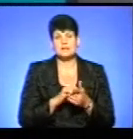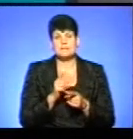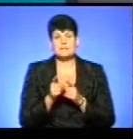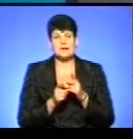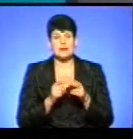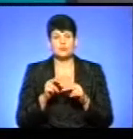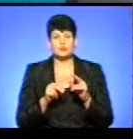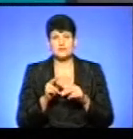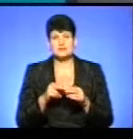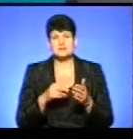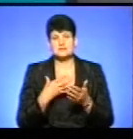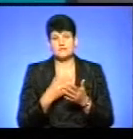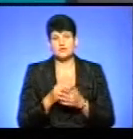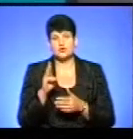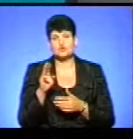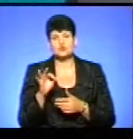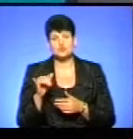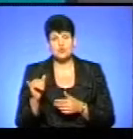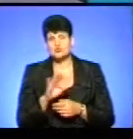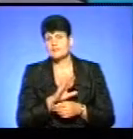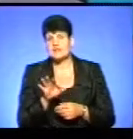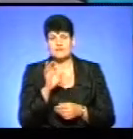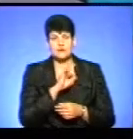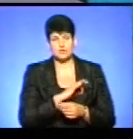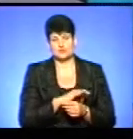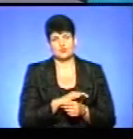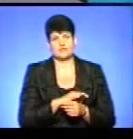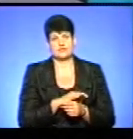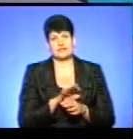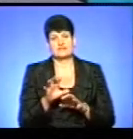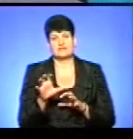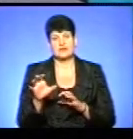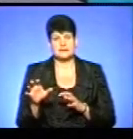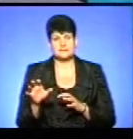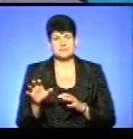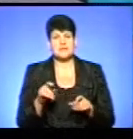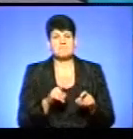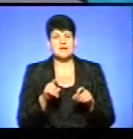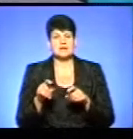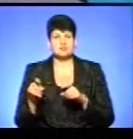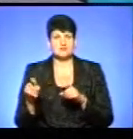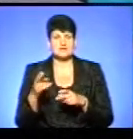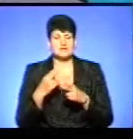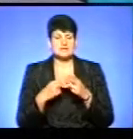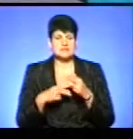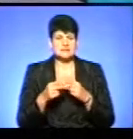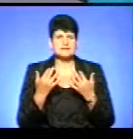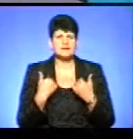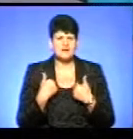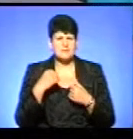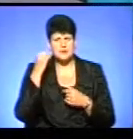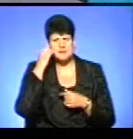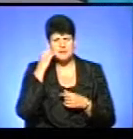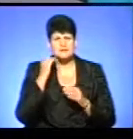свою шоу-програму, аби не використовувати тварин у своїх програмах. Ну, пересувні цирки, як, наскільки знаю, я пам'ятаю, що з